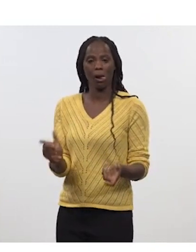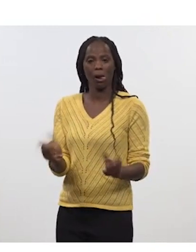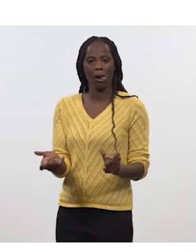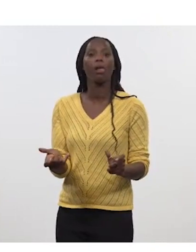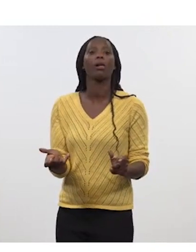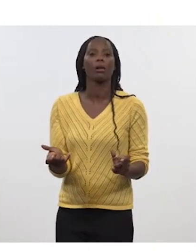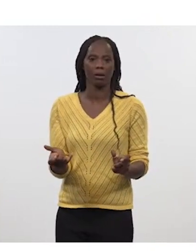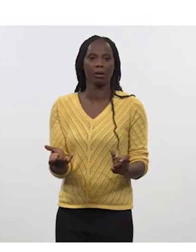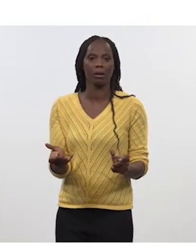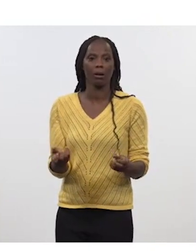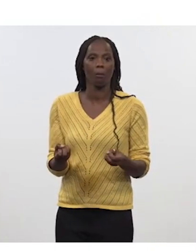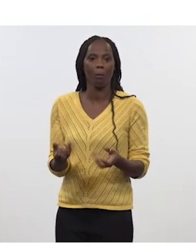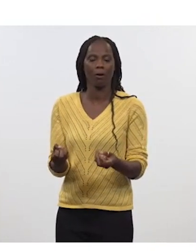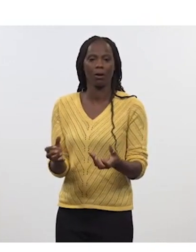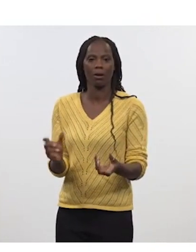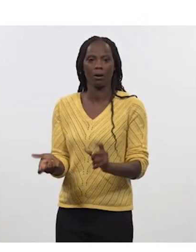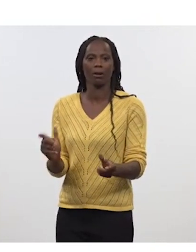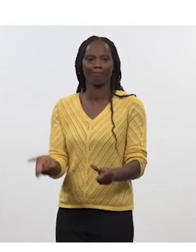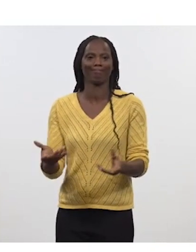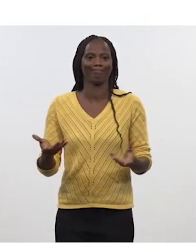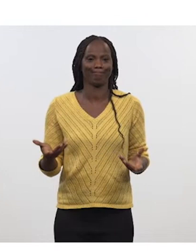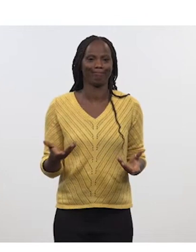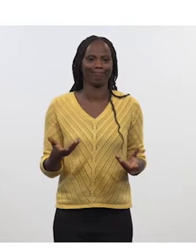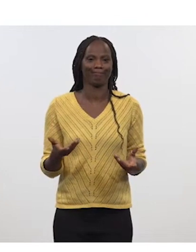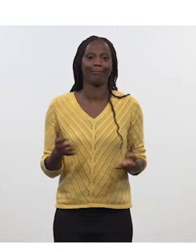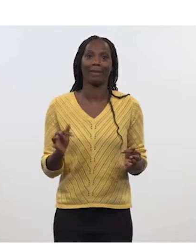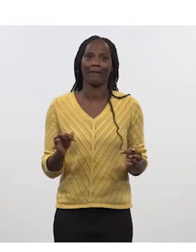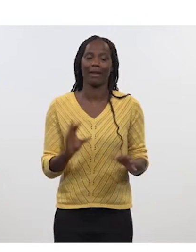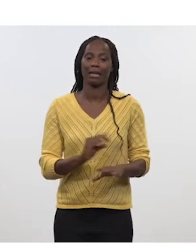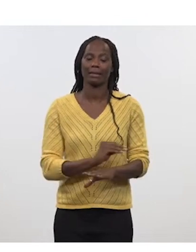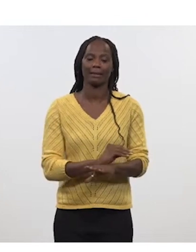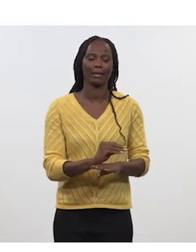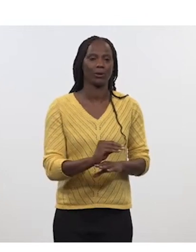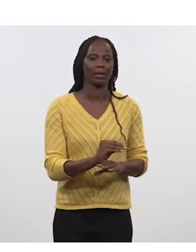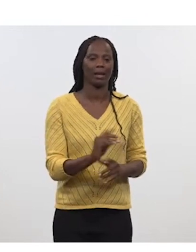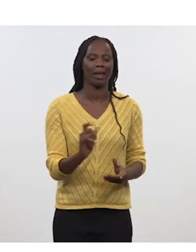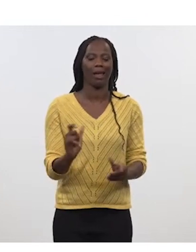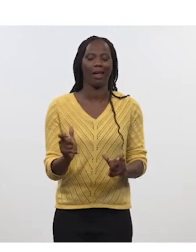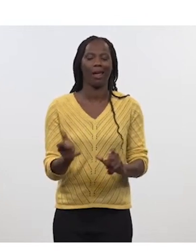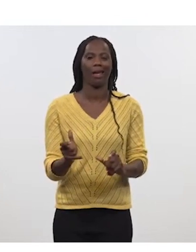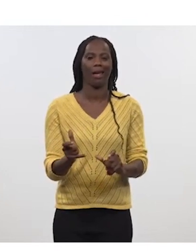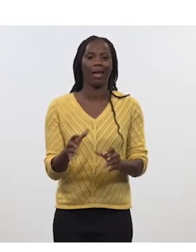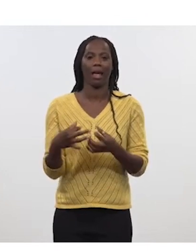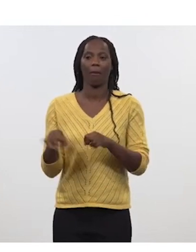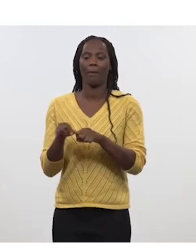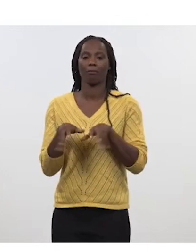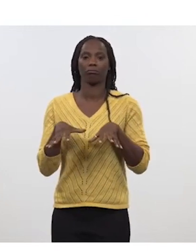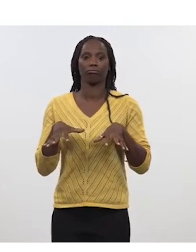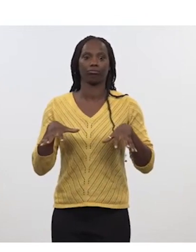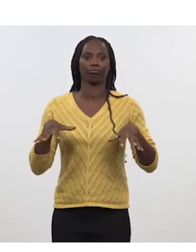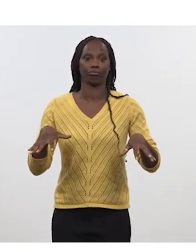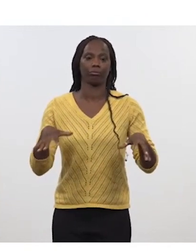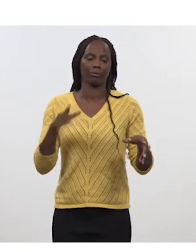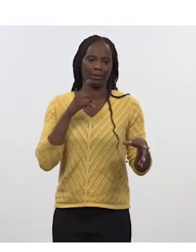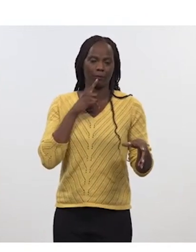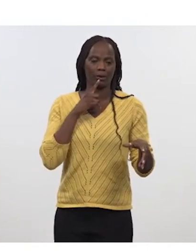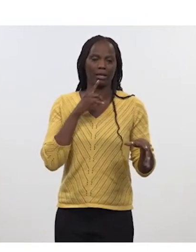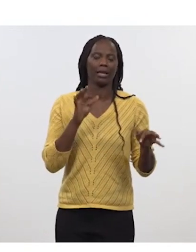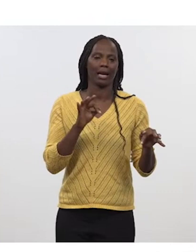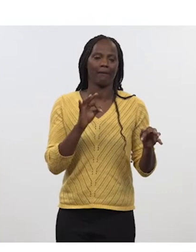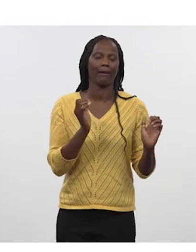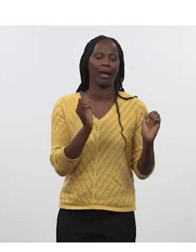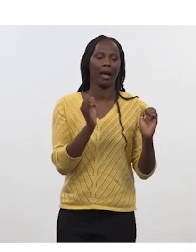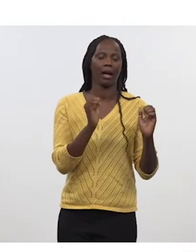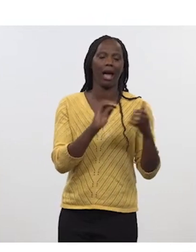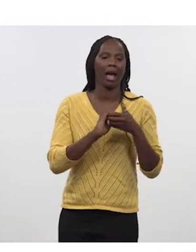tout cas les encourage, et crée des enjeux de sécurité qui peuvent toucher des pays qui ne sont évidemment pas membres de notre alliance atlantique ou